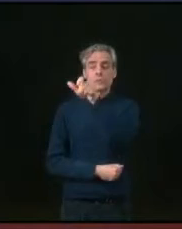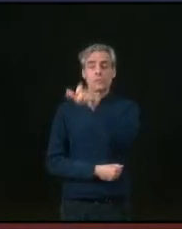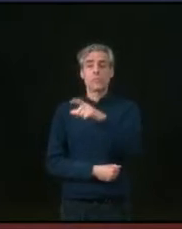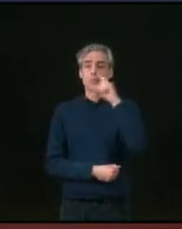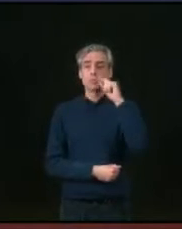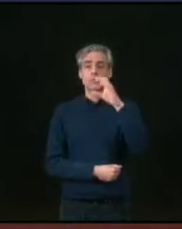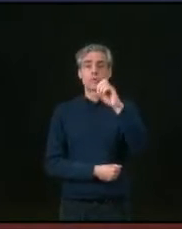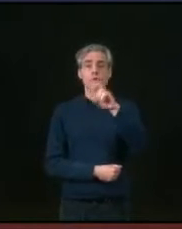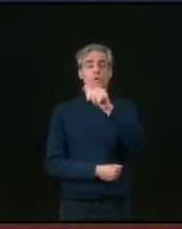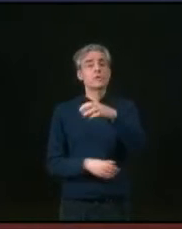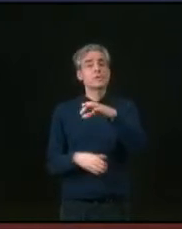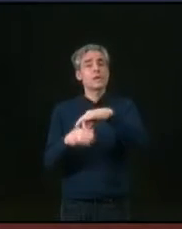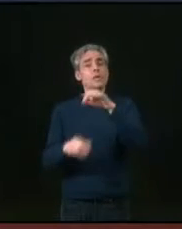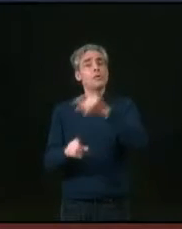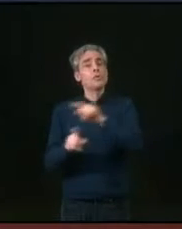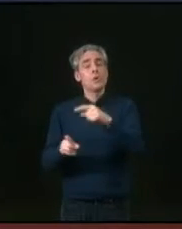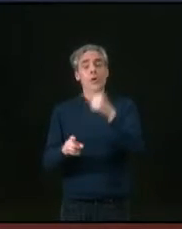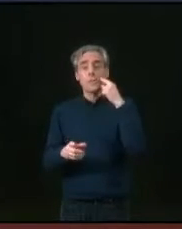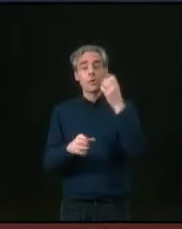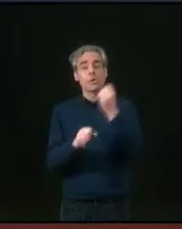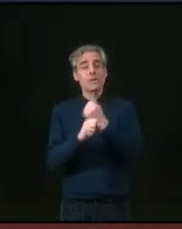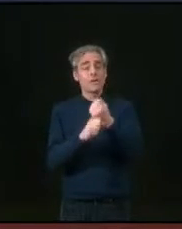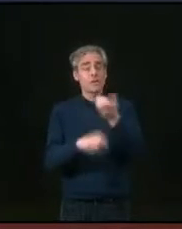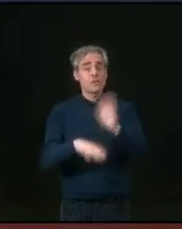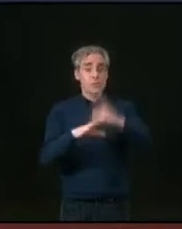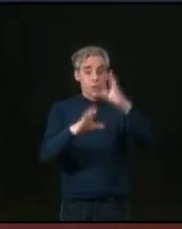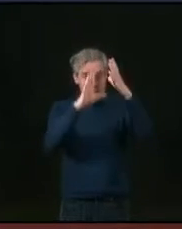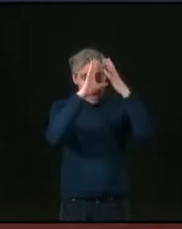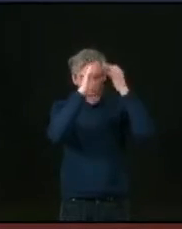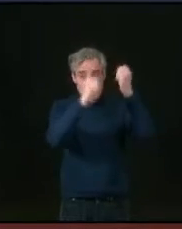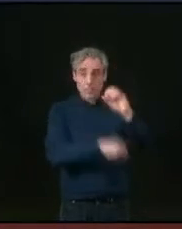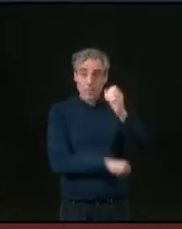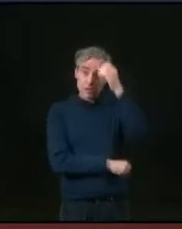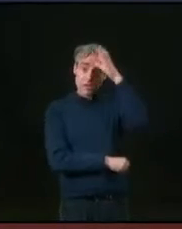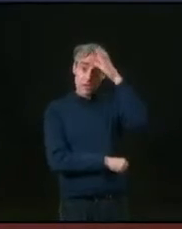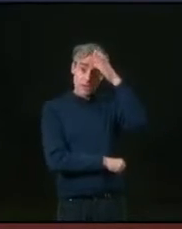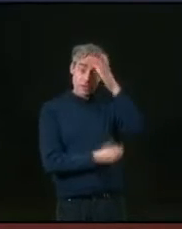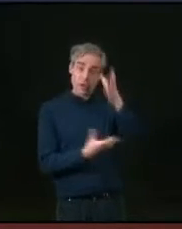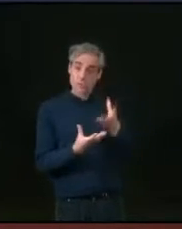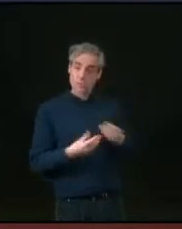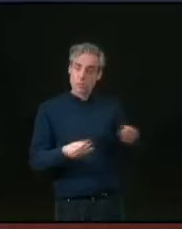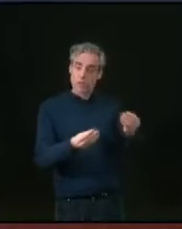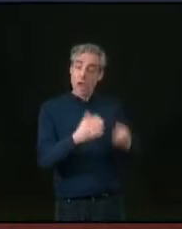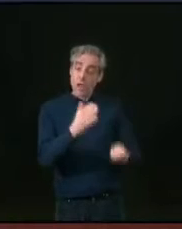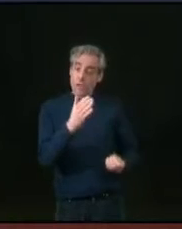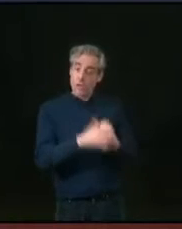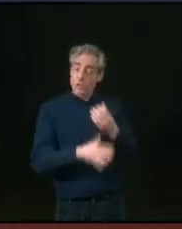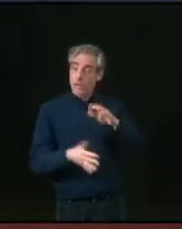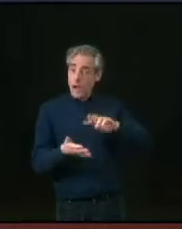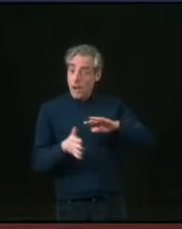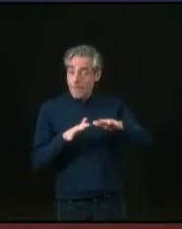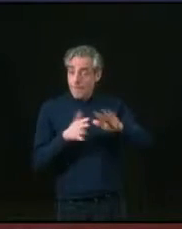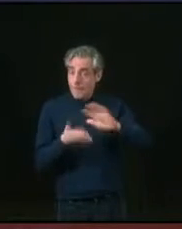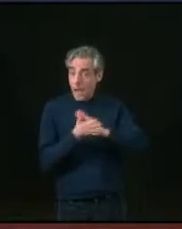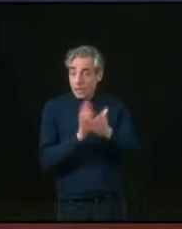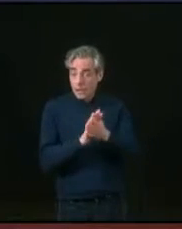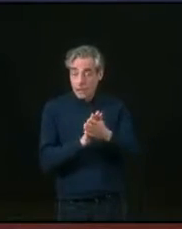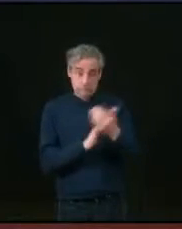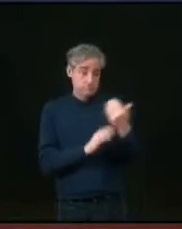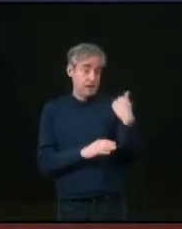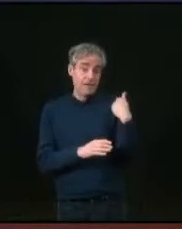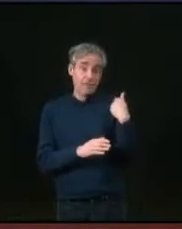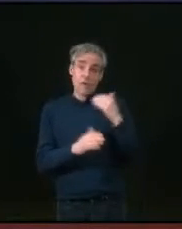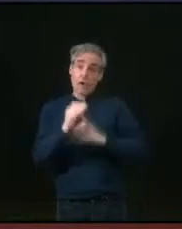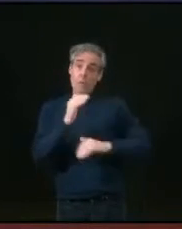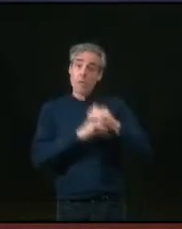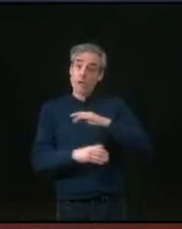qui n'est pas un élu, pour travailler sur l'Académie des savoirs populaires, et qu'on commence à rentrer dans de nouvelles pratiques, telles que je l'avais signalées dans notre programme sur les